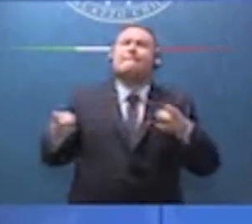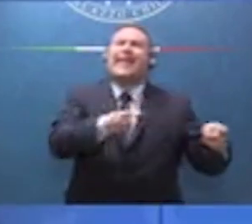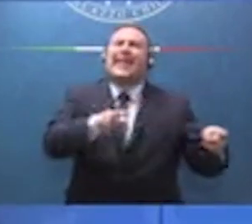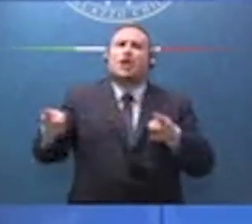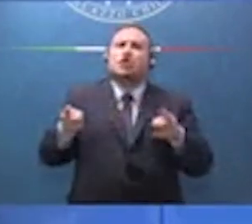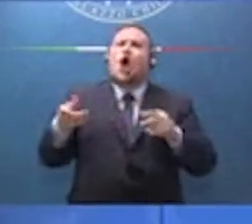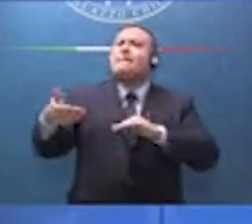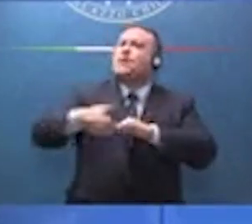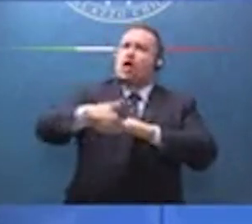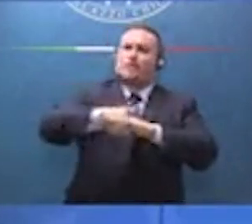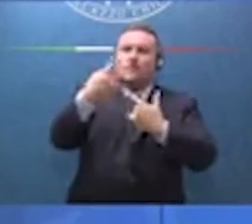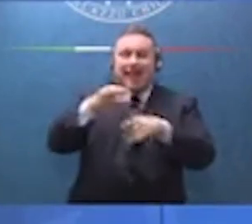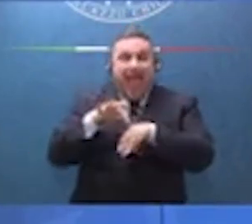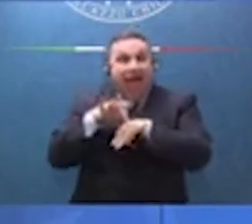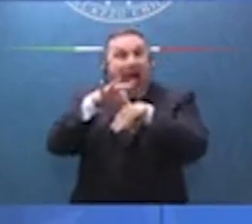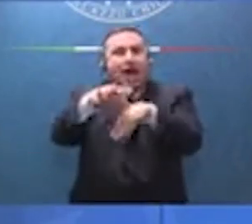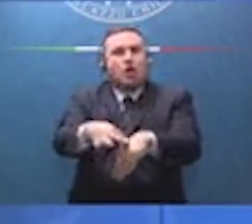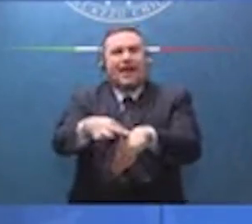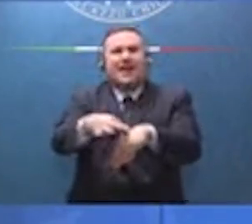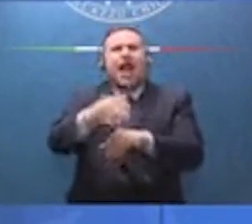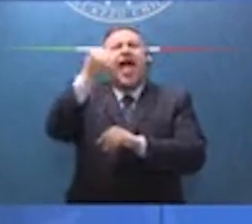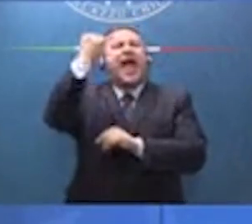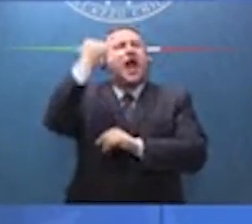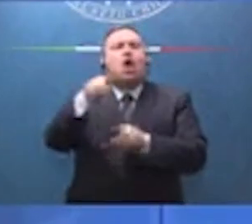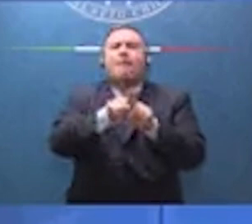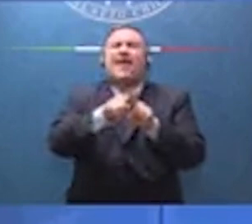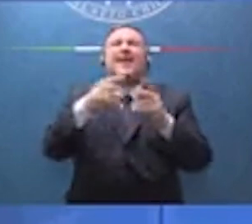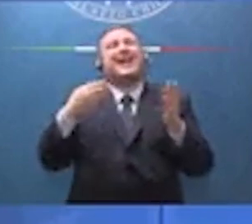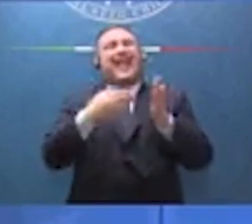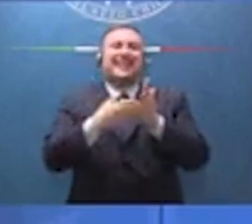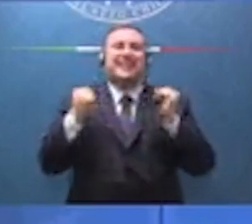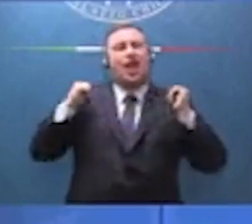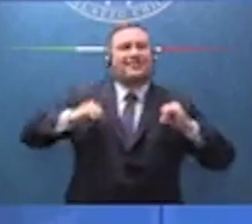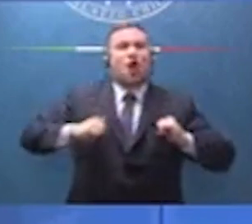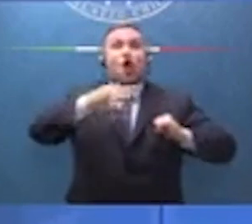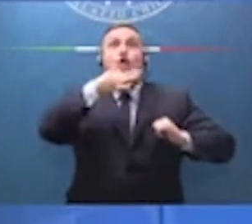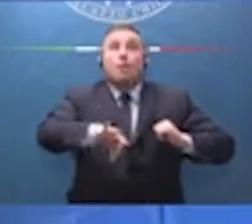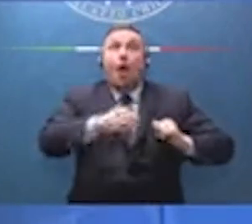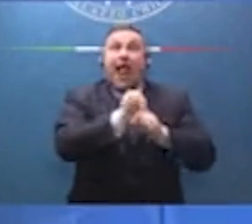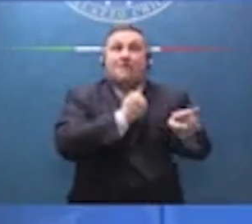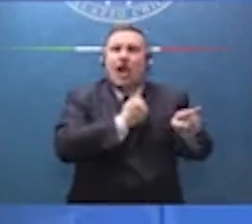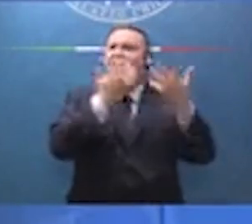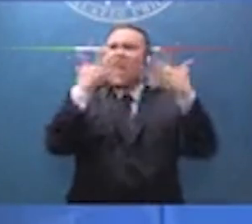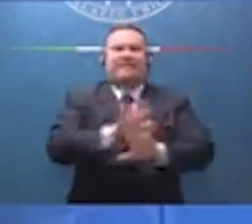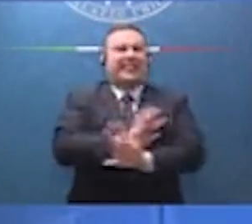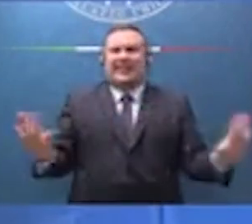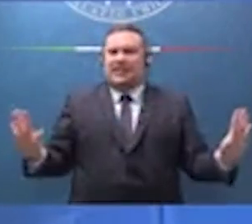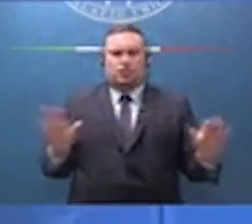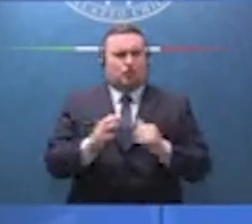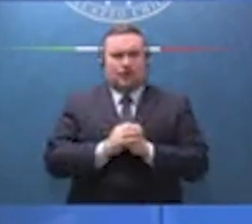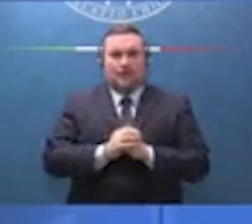accompagnare quella che sarà la fine del reddito di cittadinanza per chi è in condizioni di lavorare. Perché